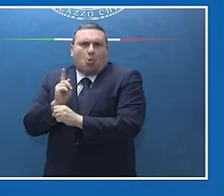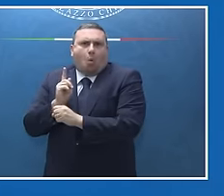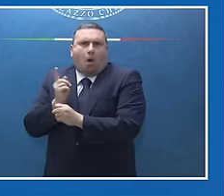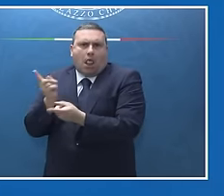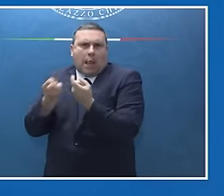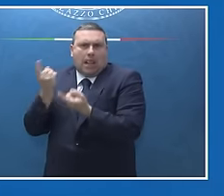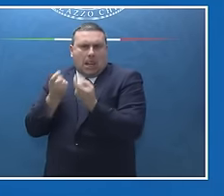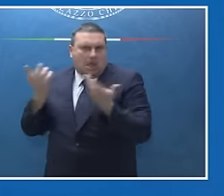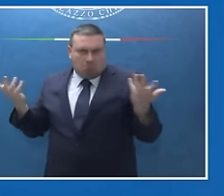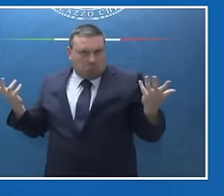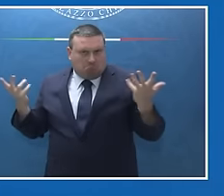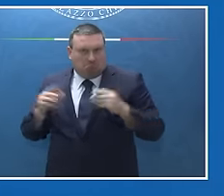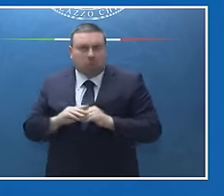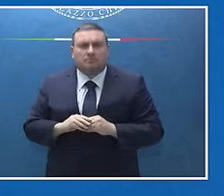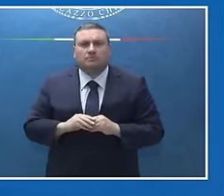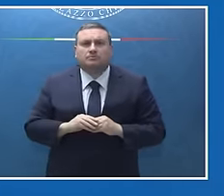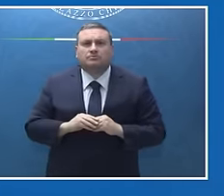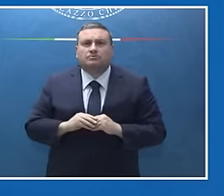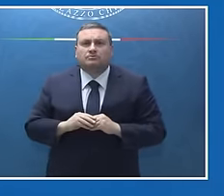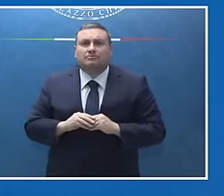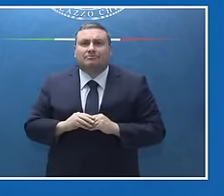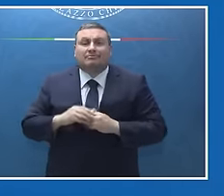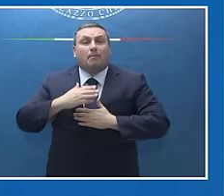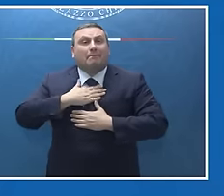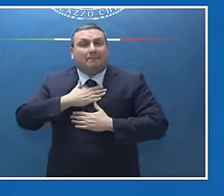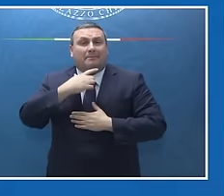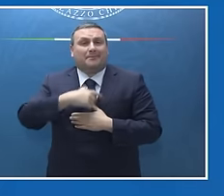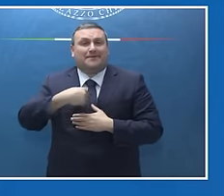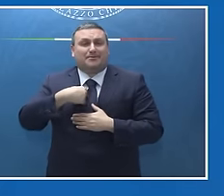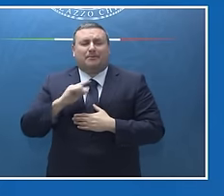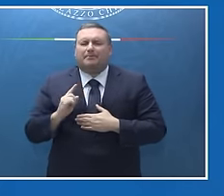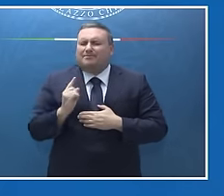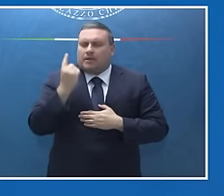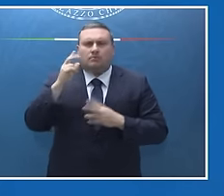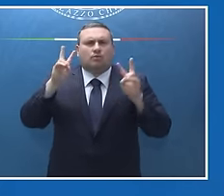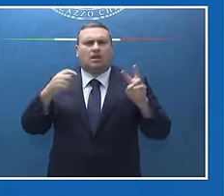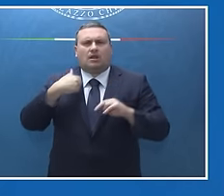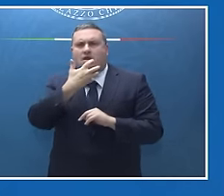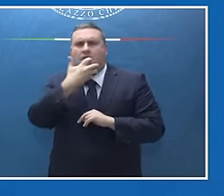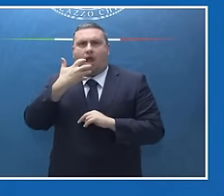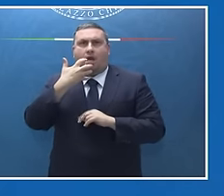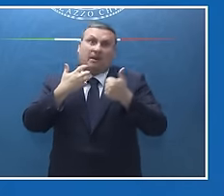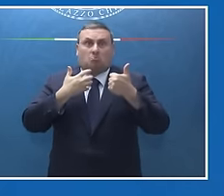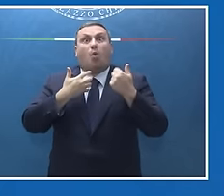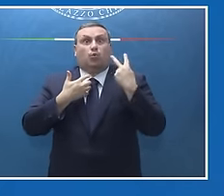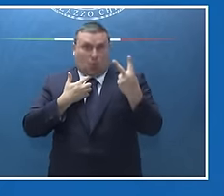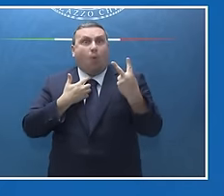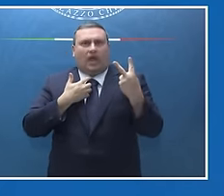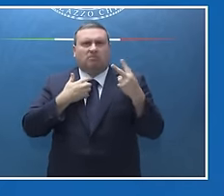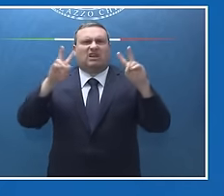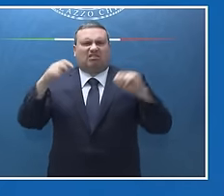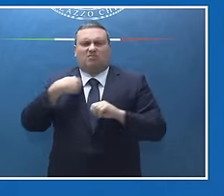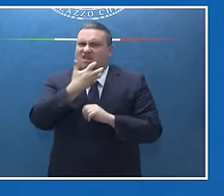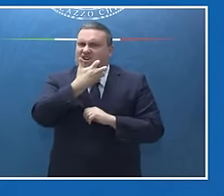e quello che interessa a me, il primo tema che interessa a me, anzi i primi due temi che interessano a me